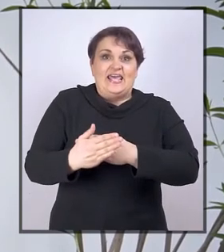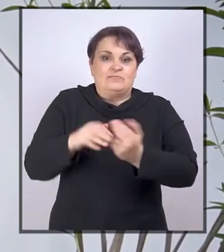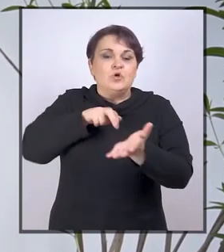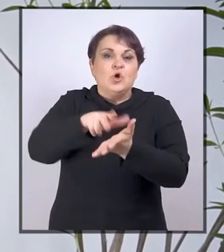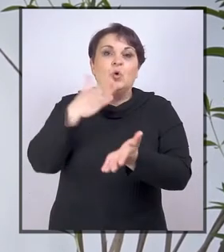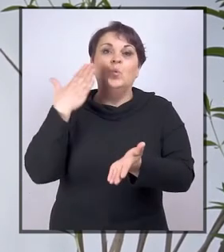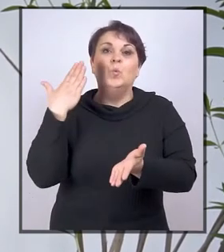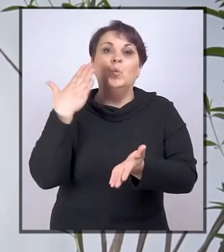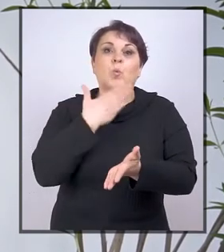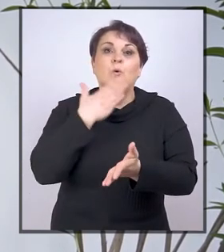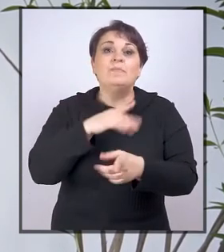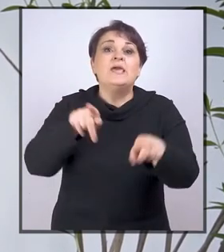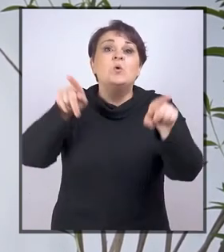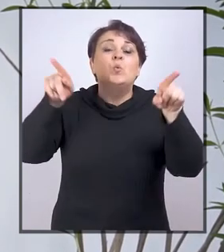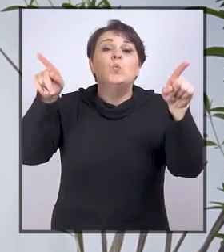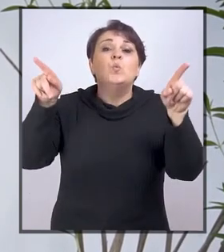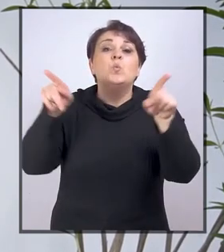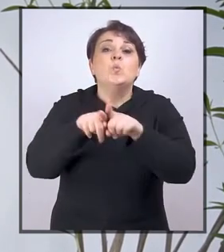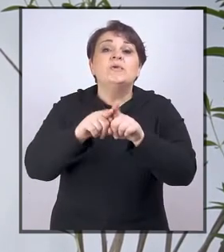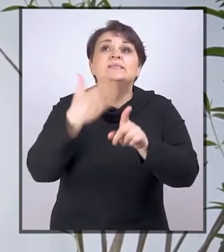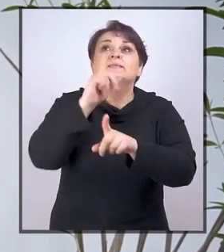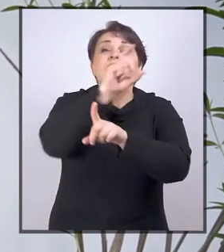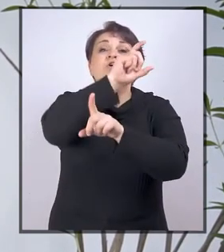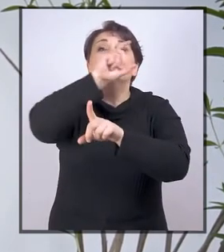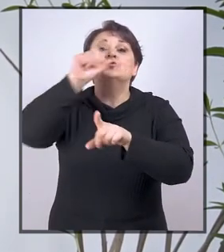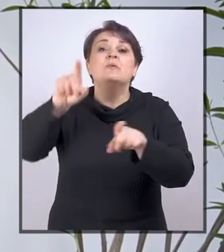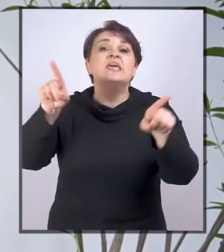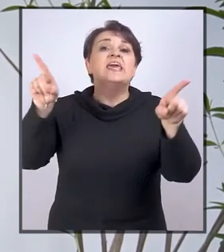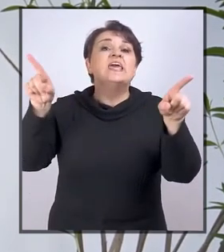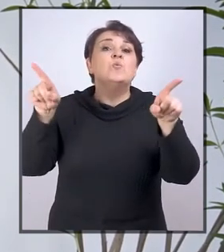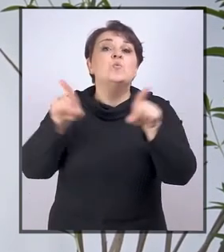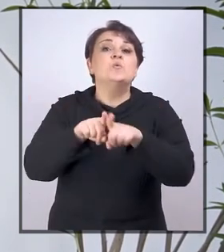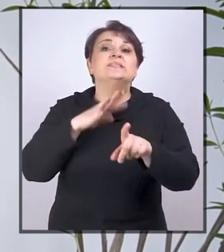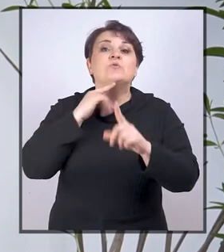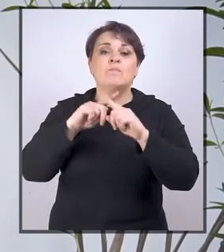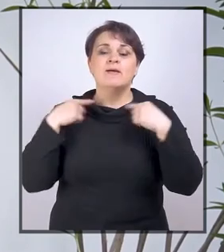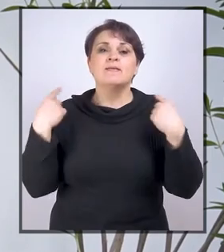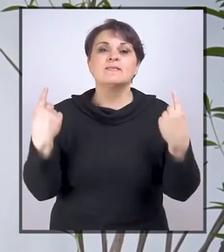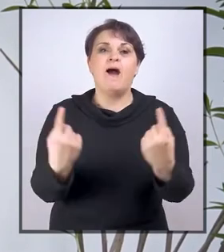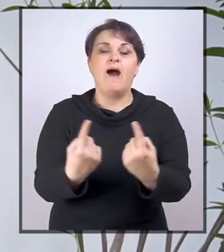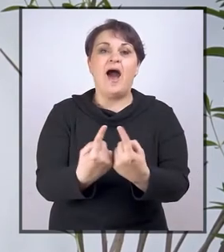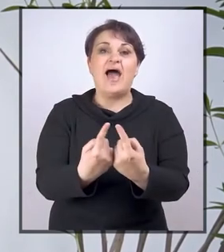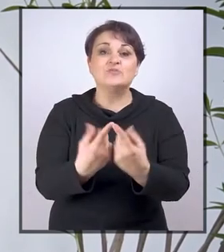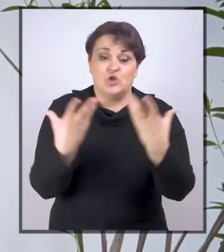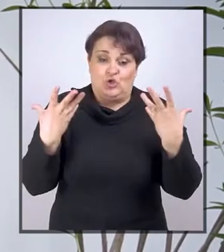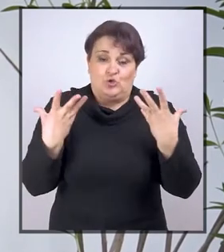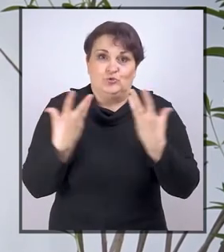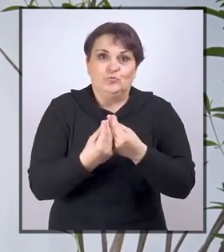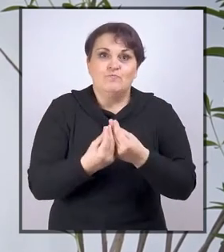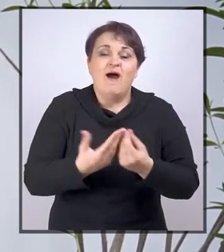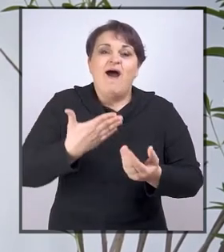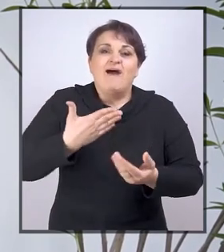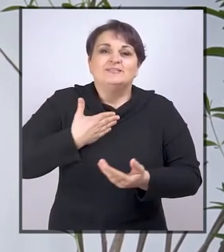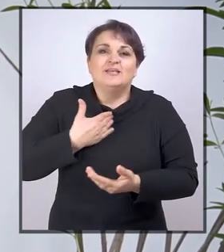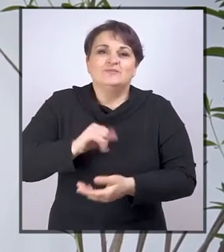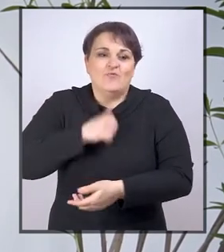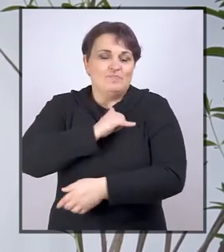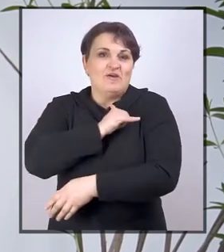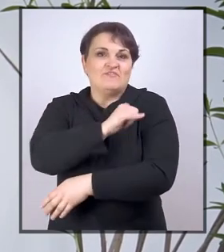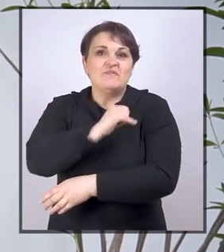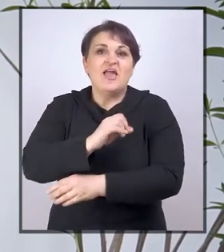školuju u istim školama, u istim učionicama, zajedno sa svojim